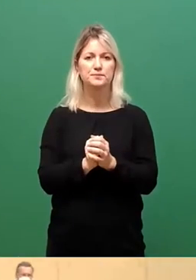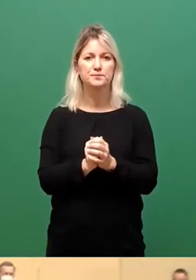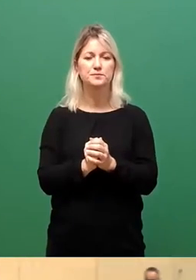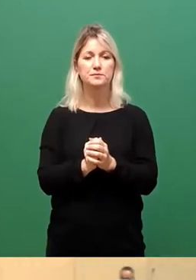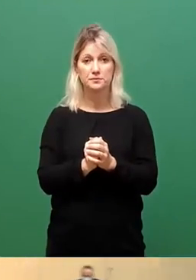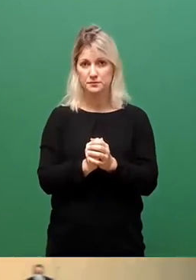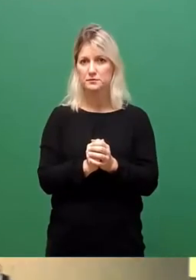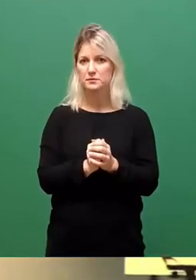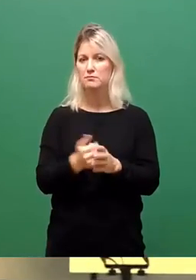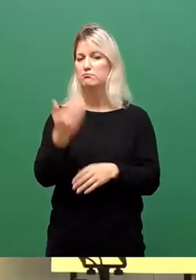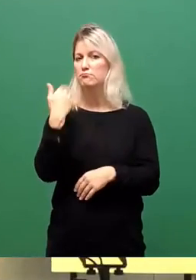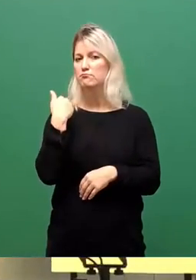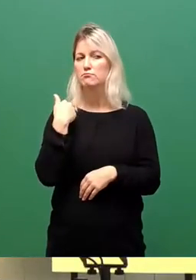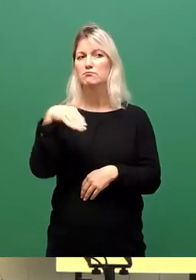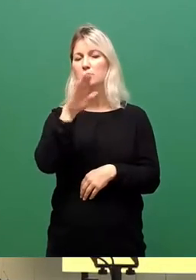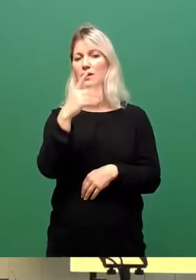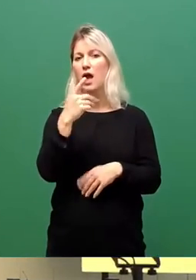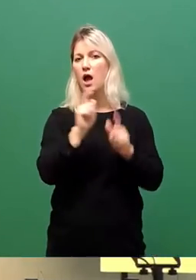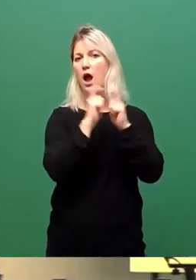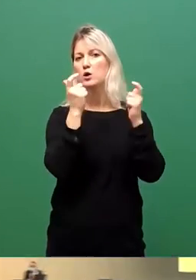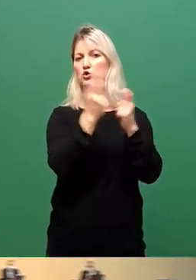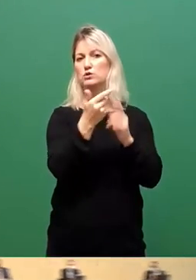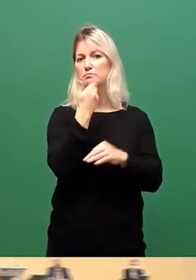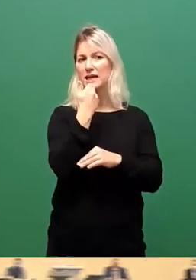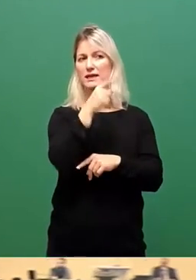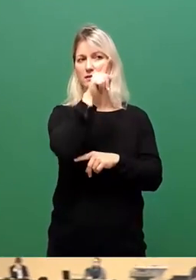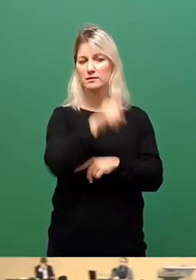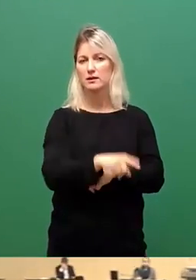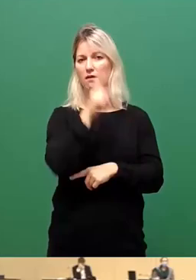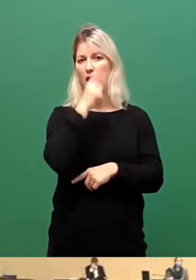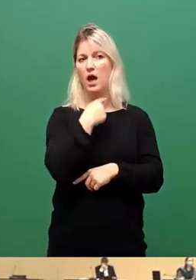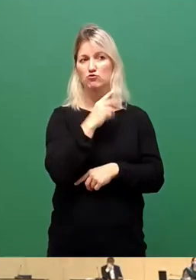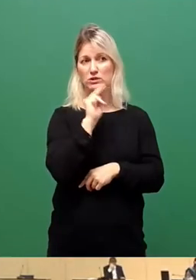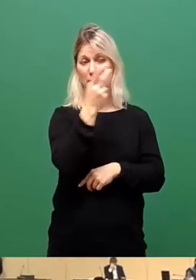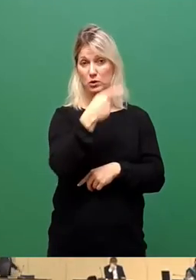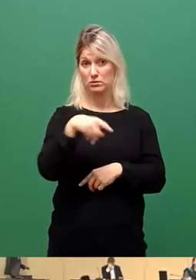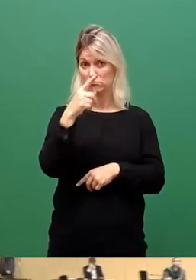federführenden Ausschussbericht. Wer dem zustimmen möchte, den bitte ich jetzt um sein Stimmzeichen.